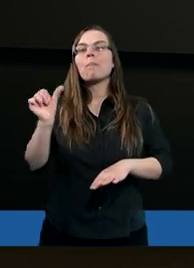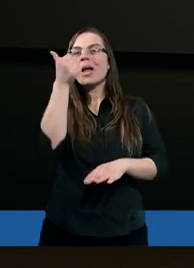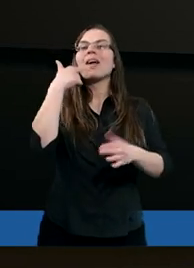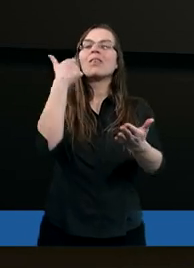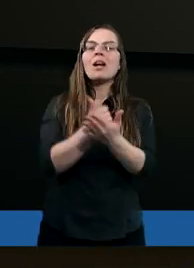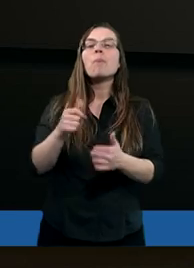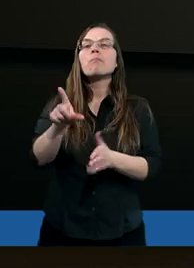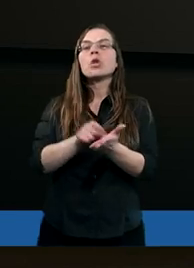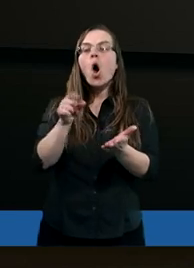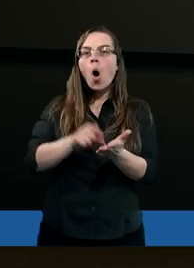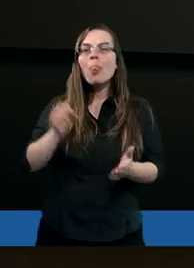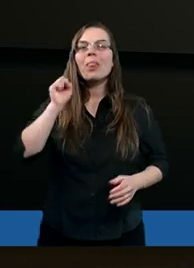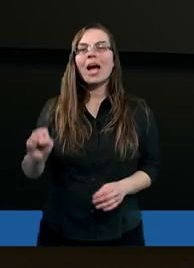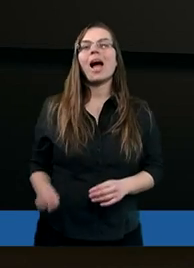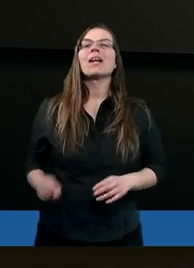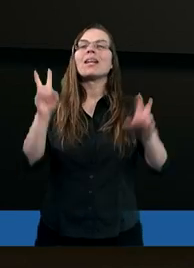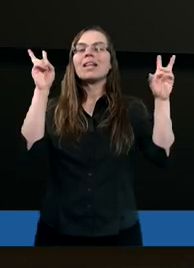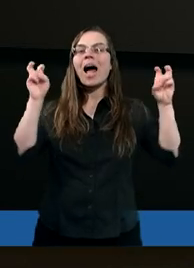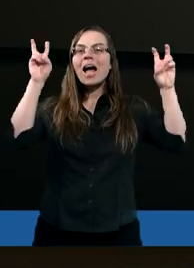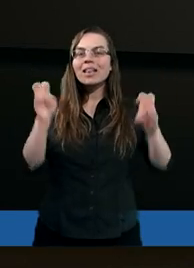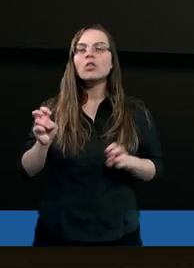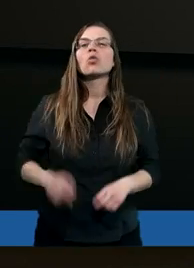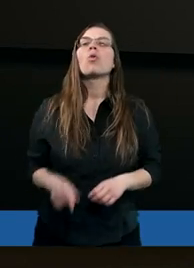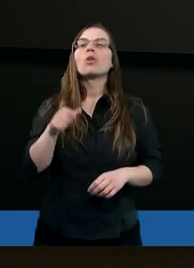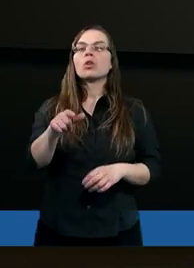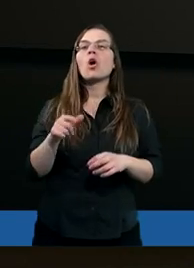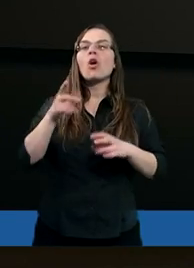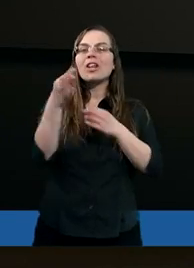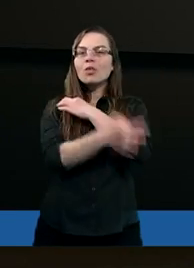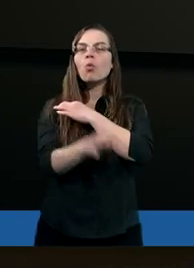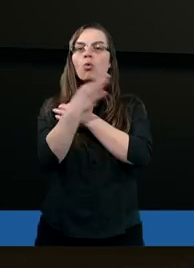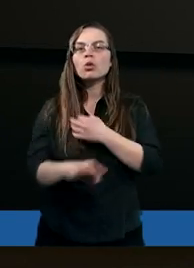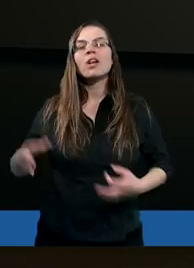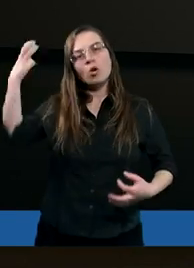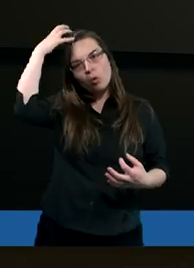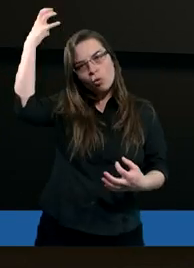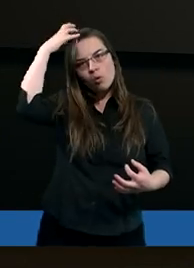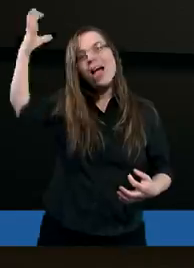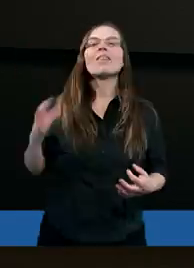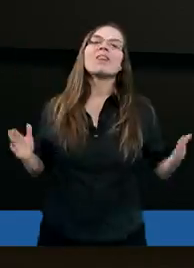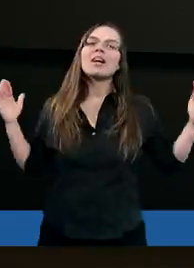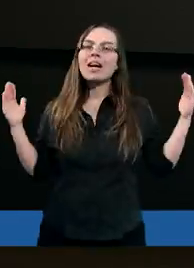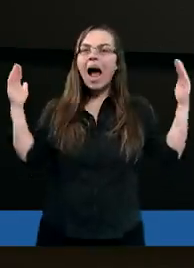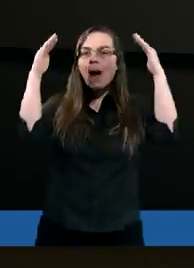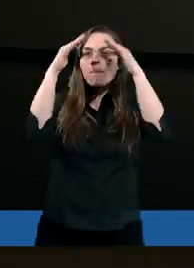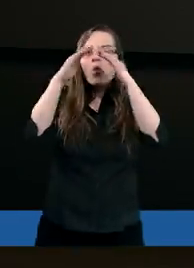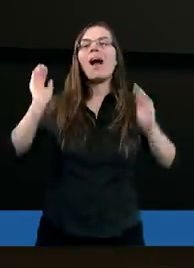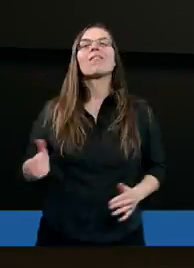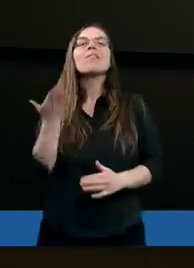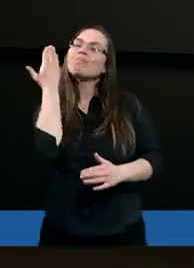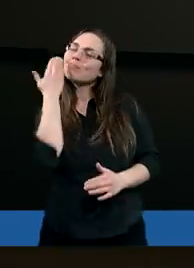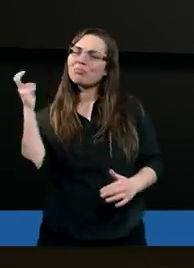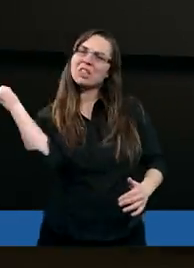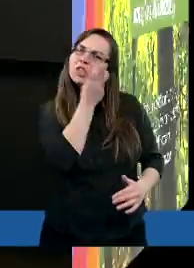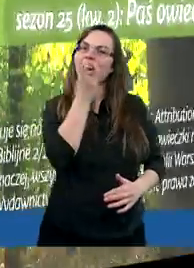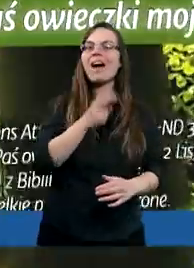Jest zatytułowane to studium Królewskie Kapłaństwo. Bardzo ciekawy